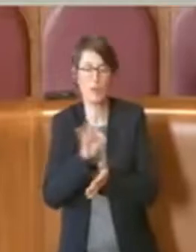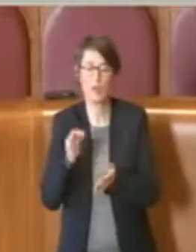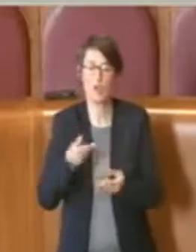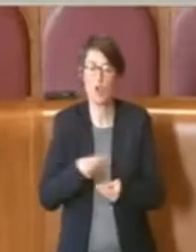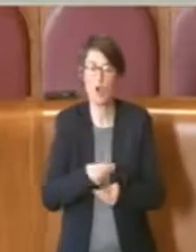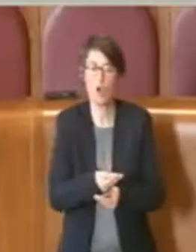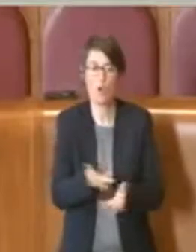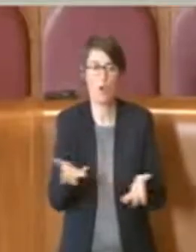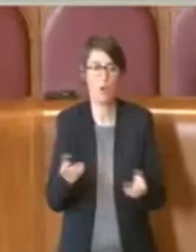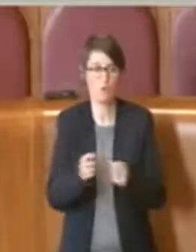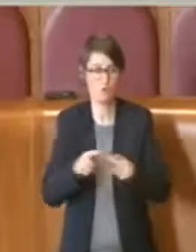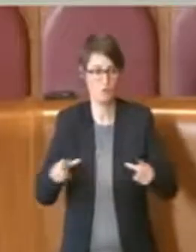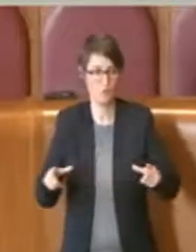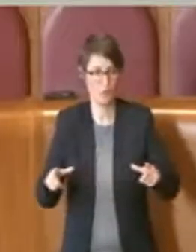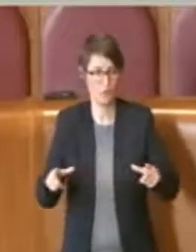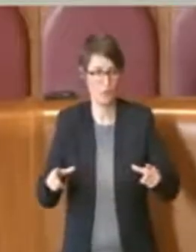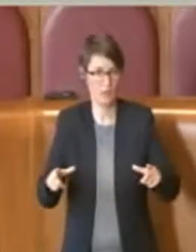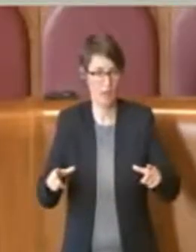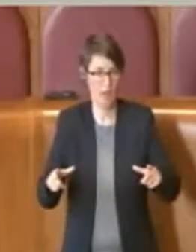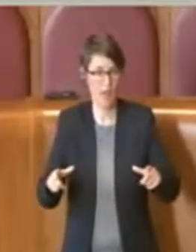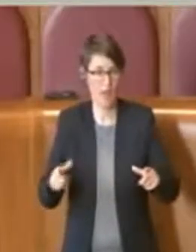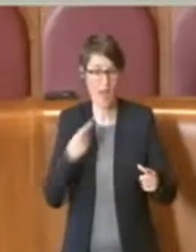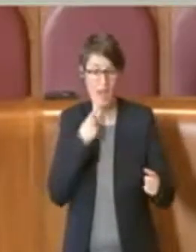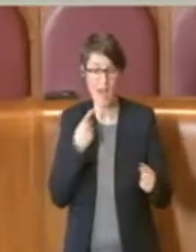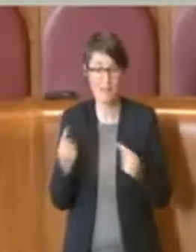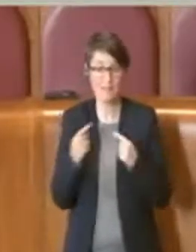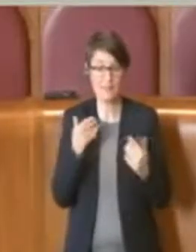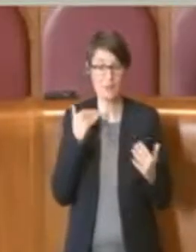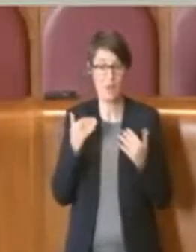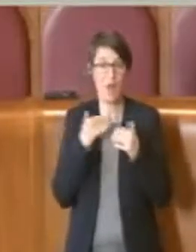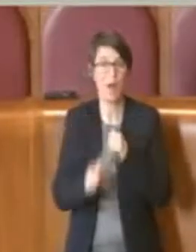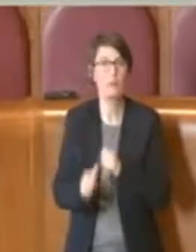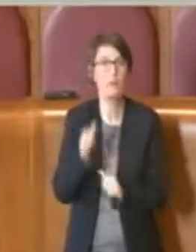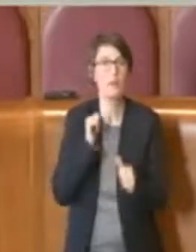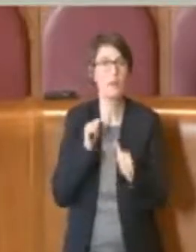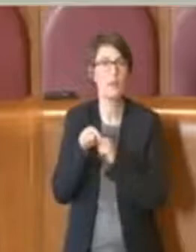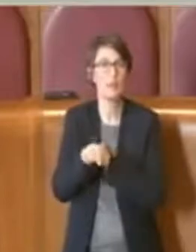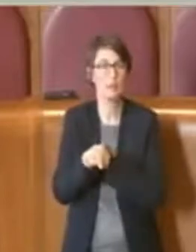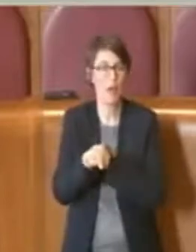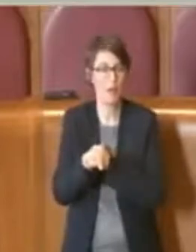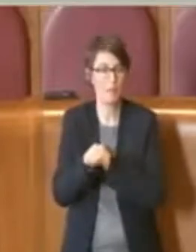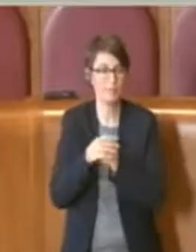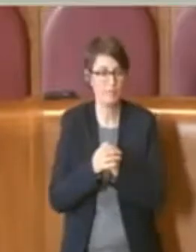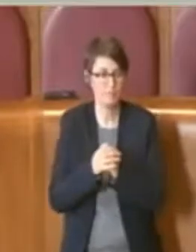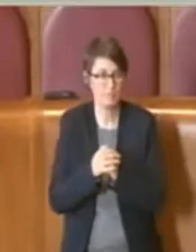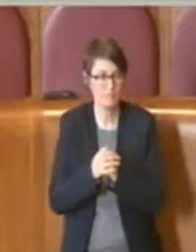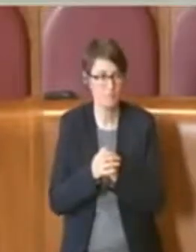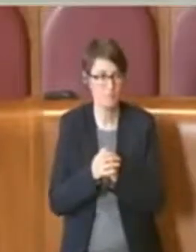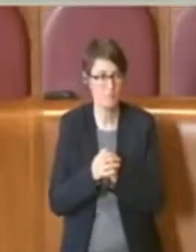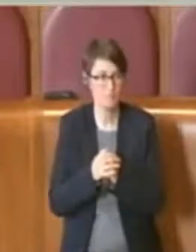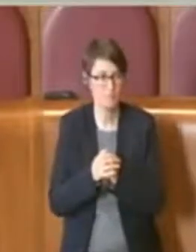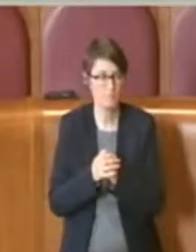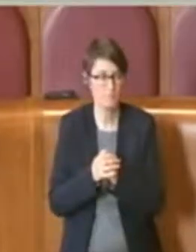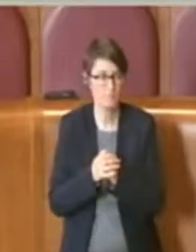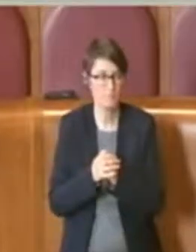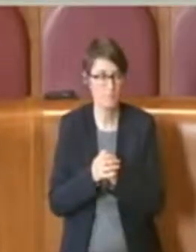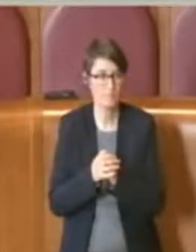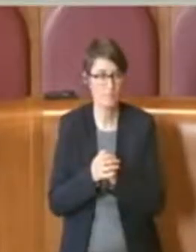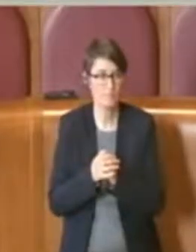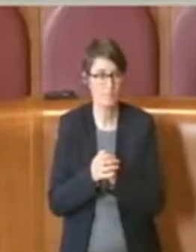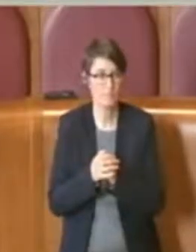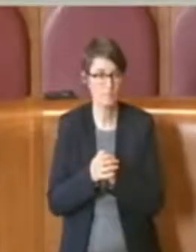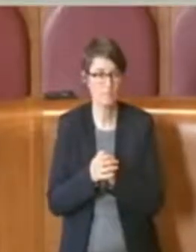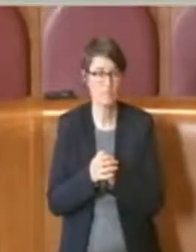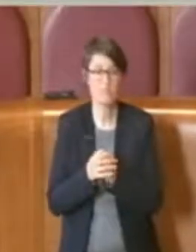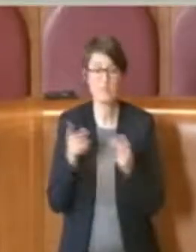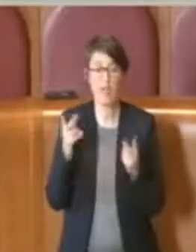prima che si discutesse in aula. Al di là del fatto che sinceramente io ritengo che la posizione di